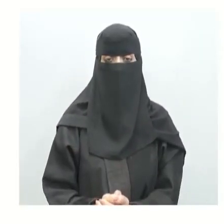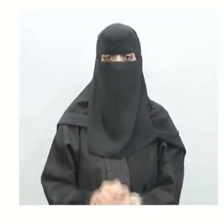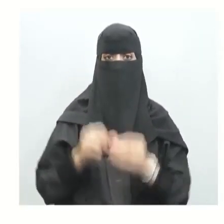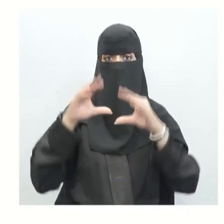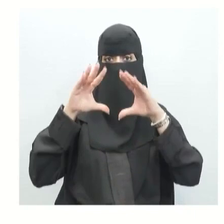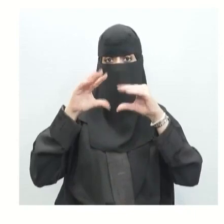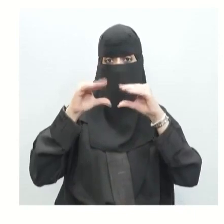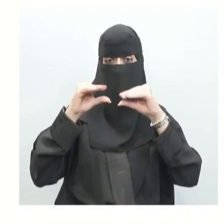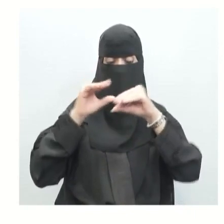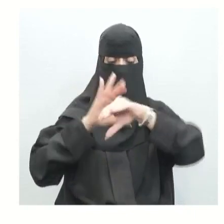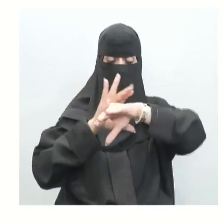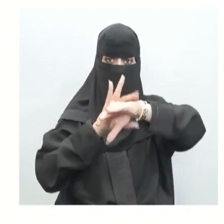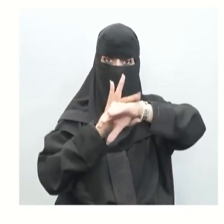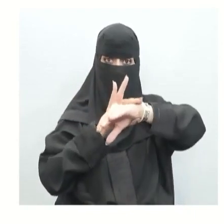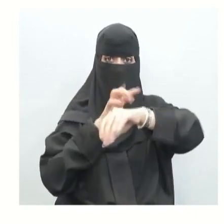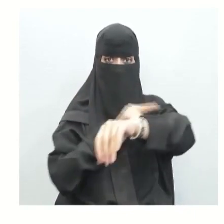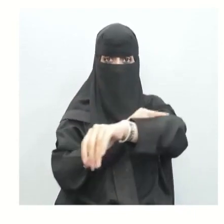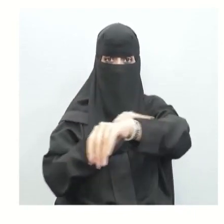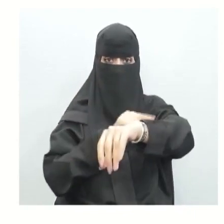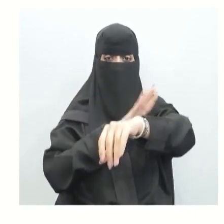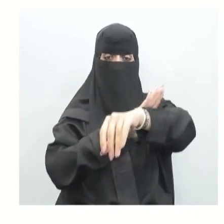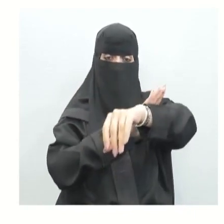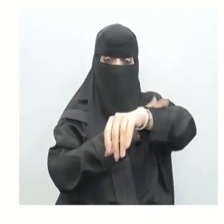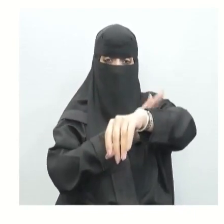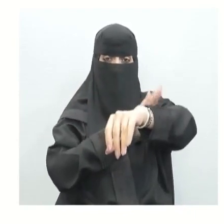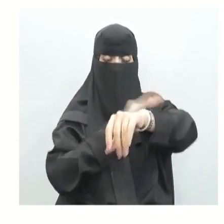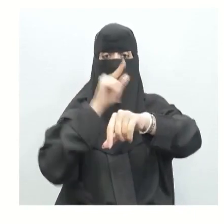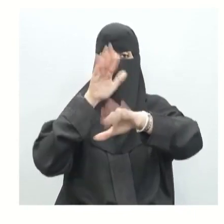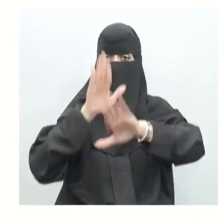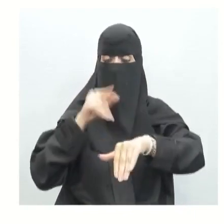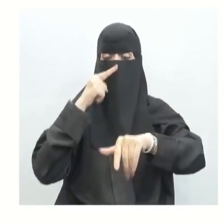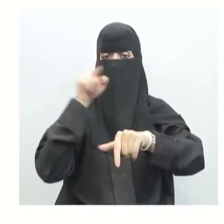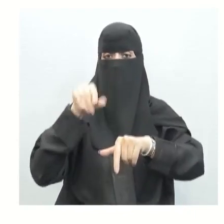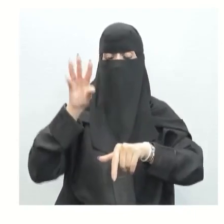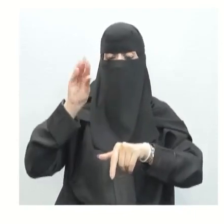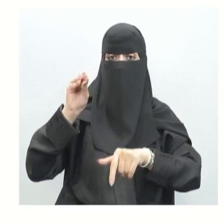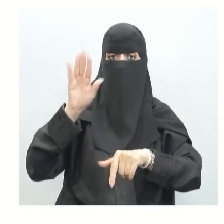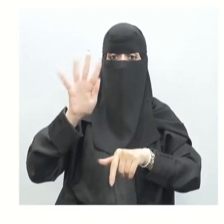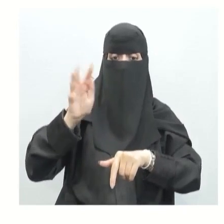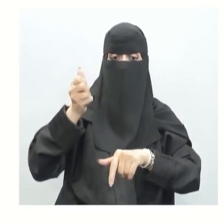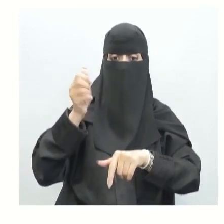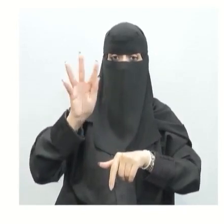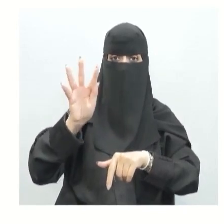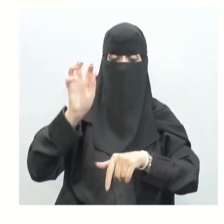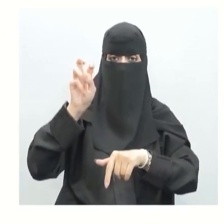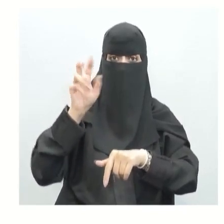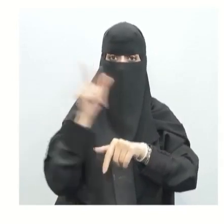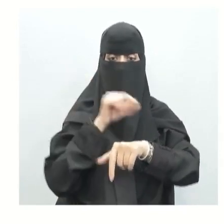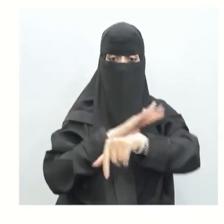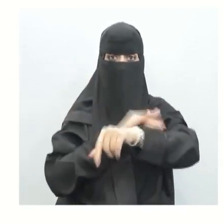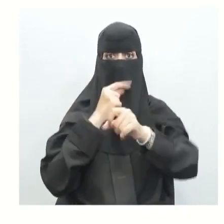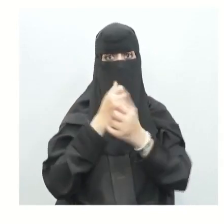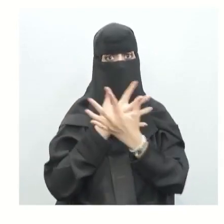هشاشة العظام كذلك من ضمن الأمراض التي تصيب الجهاز الهيكلي مثل ما يظهر معنا هشاشة العظام من الأمراض